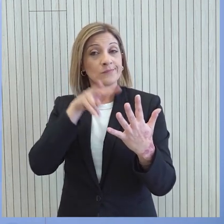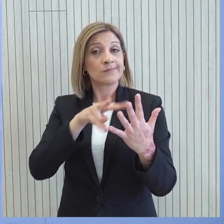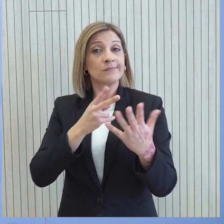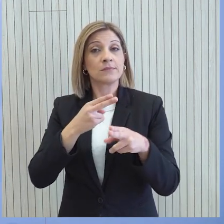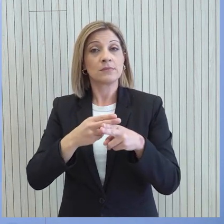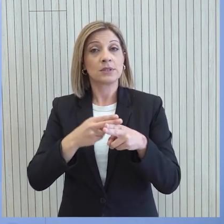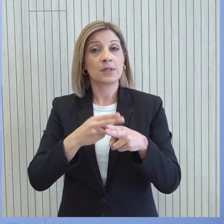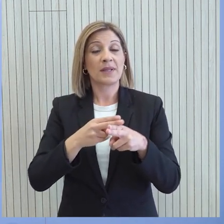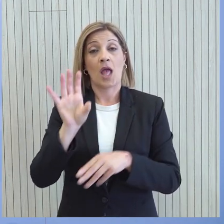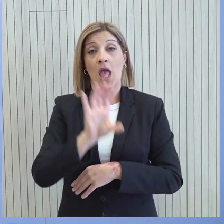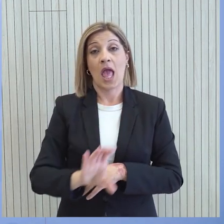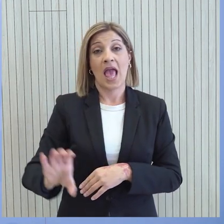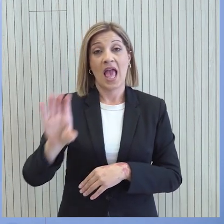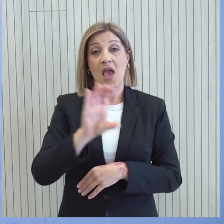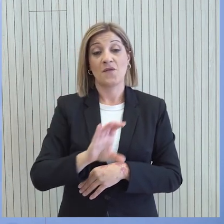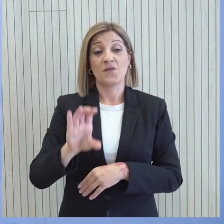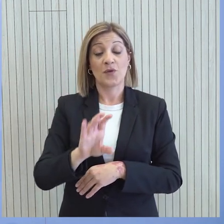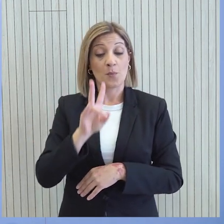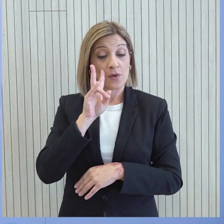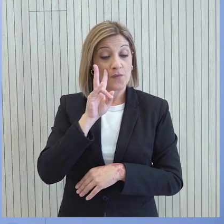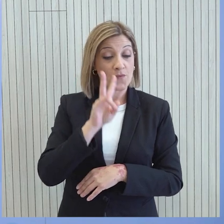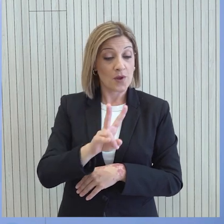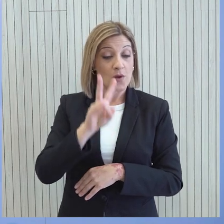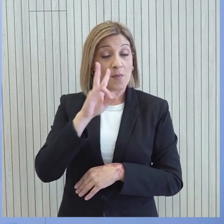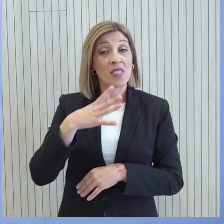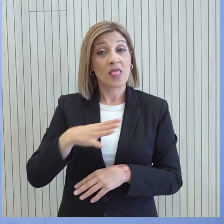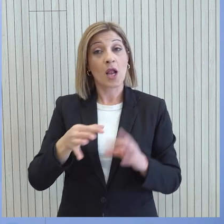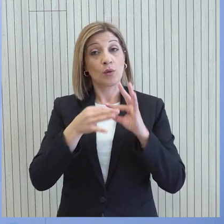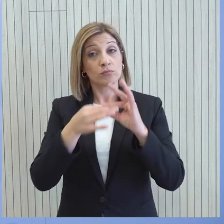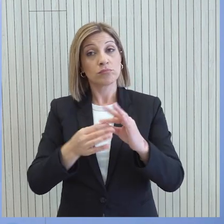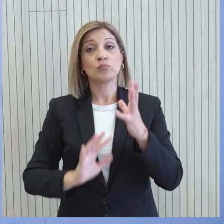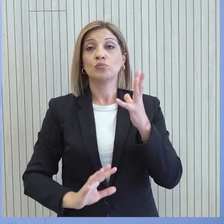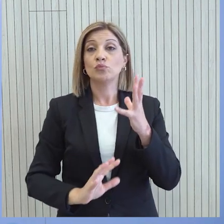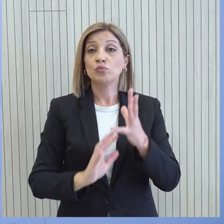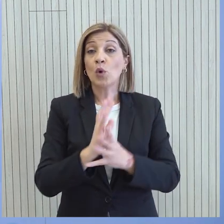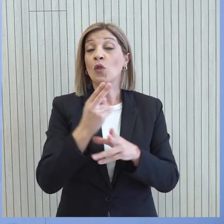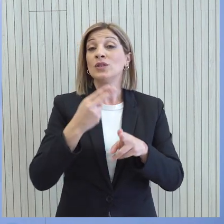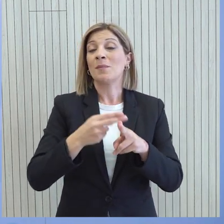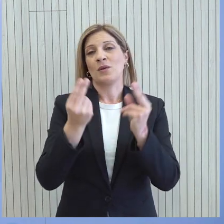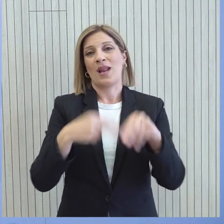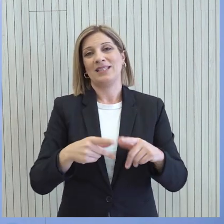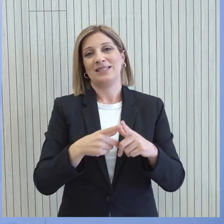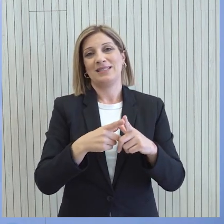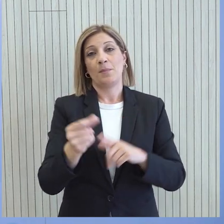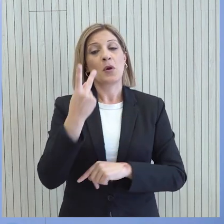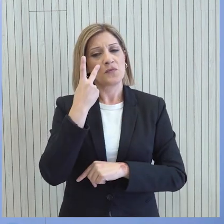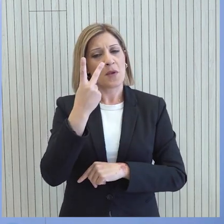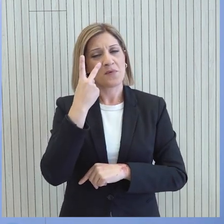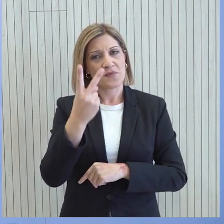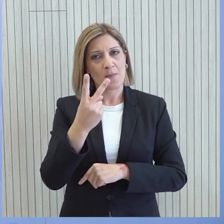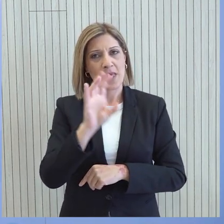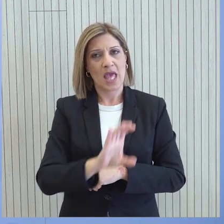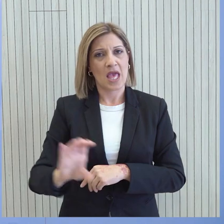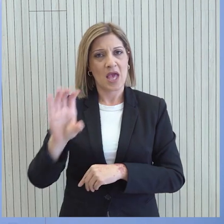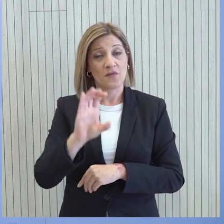σημασία που αποδίδει η Ευρωπαϊκή Ένωση στην συνέχιση και την πρόοδο των συνομιλιών για την επίλυση του Κυπριακού. Ιδιαίτερης σημασίας